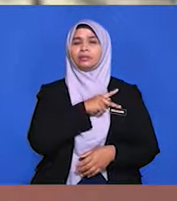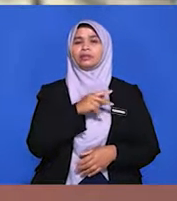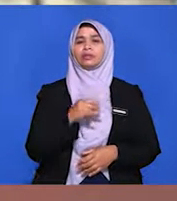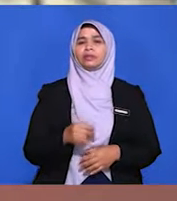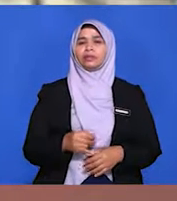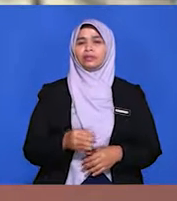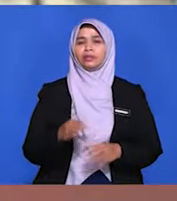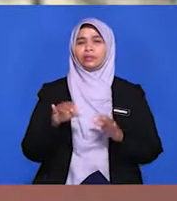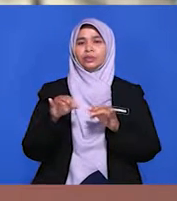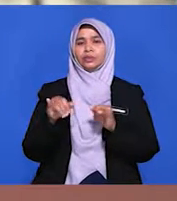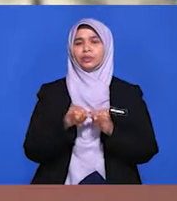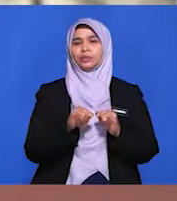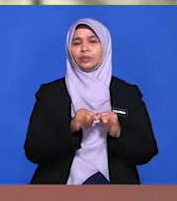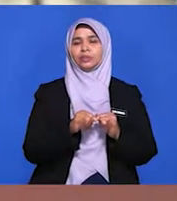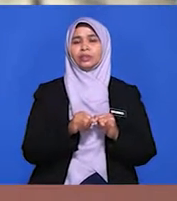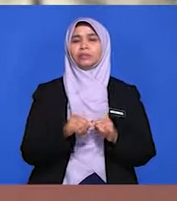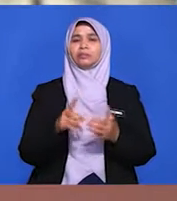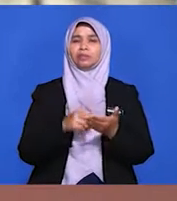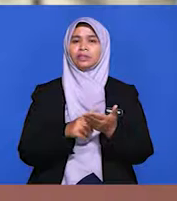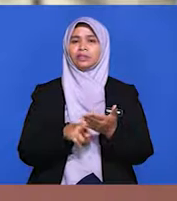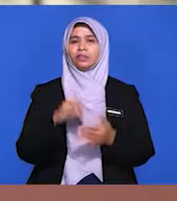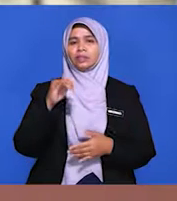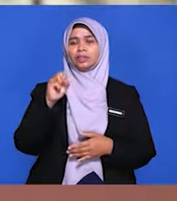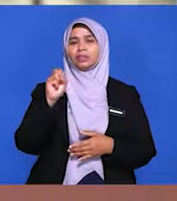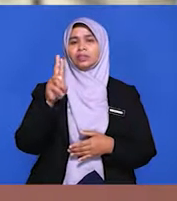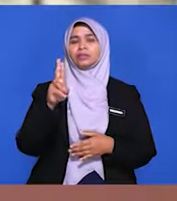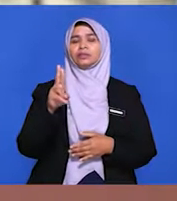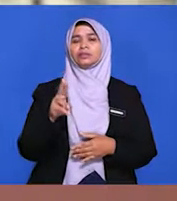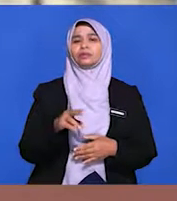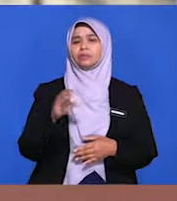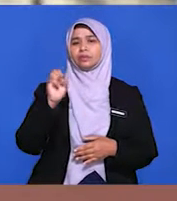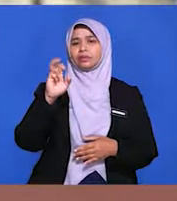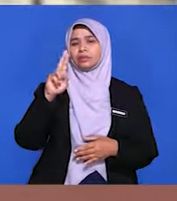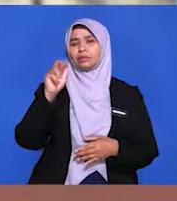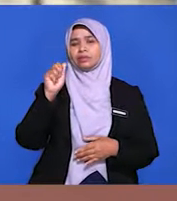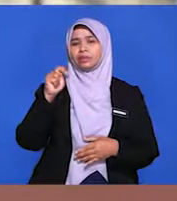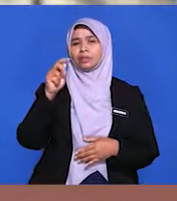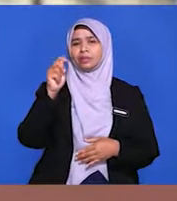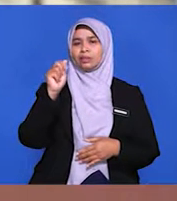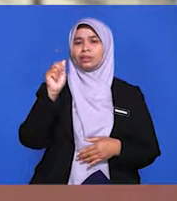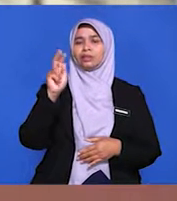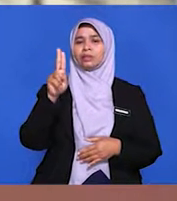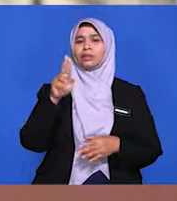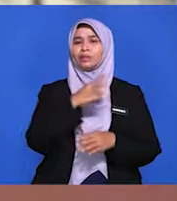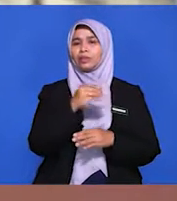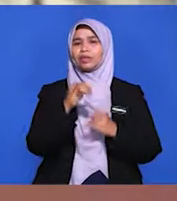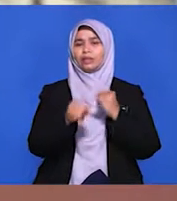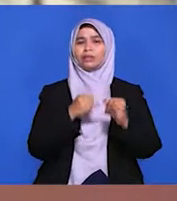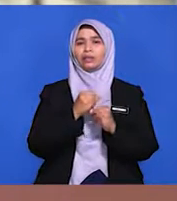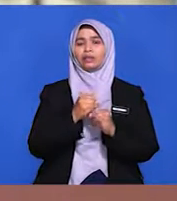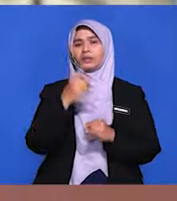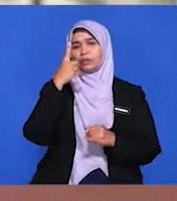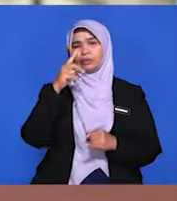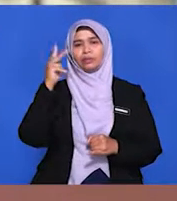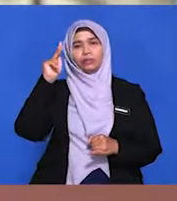ASEAN juga bertukar pendapat dan membincangkan isu serantau dan antarabangsa untuk membawa kestabilan